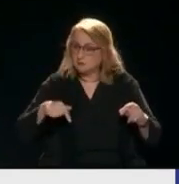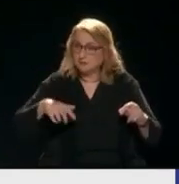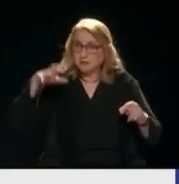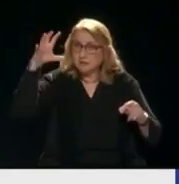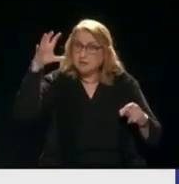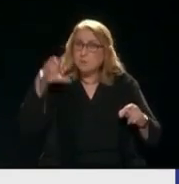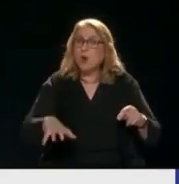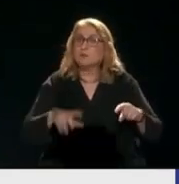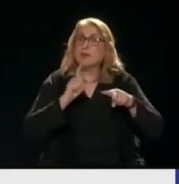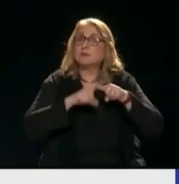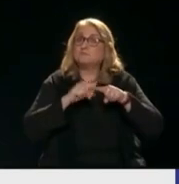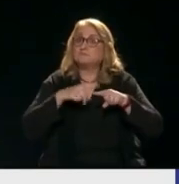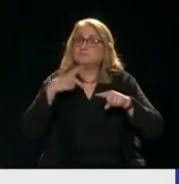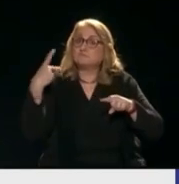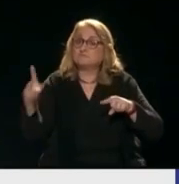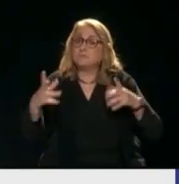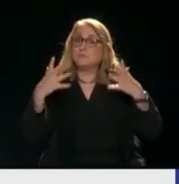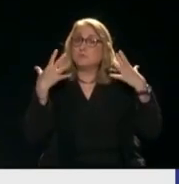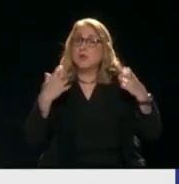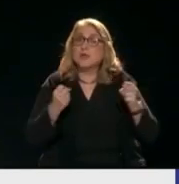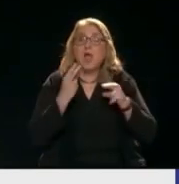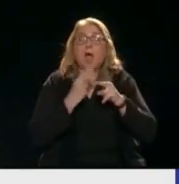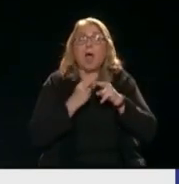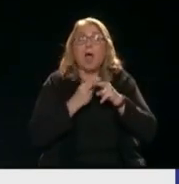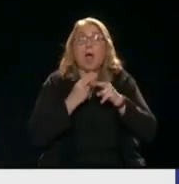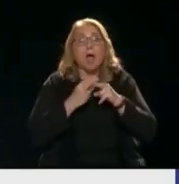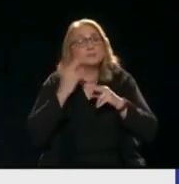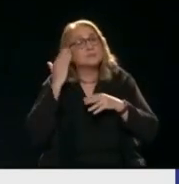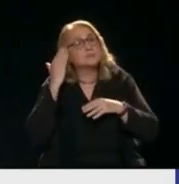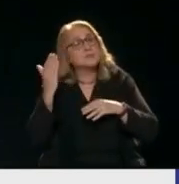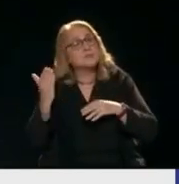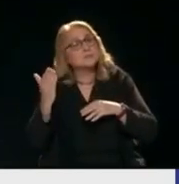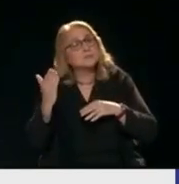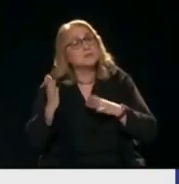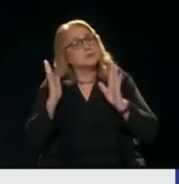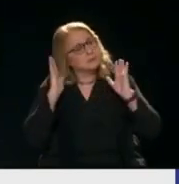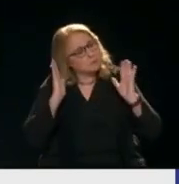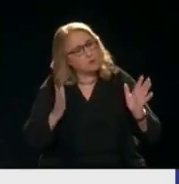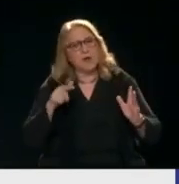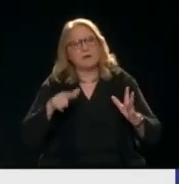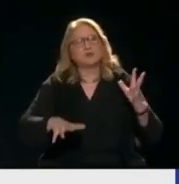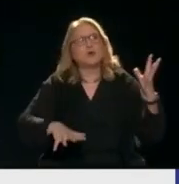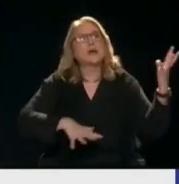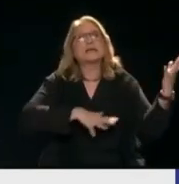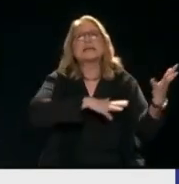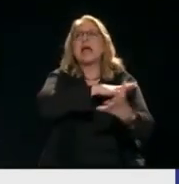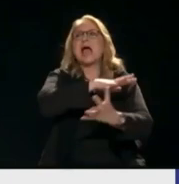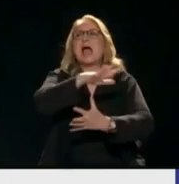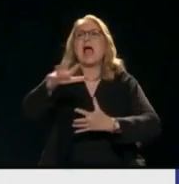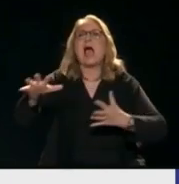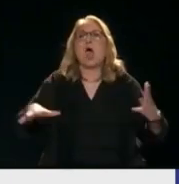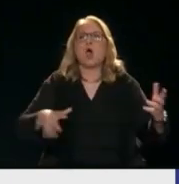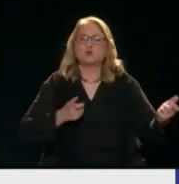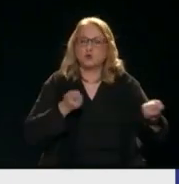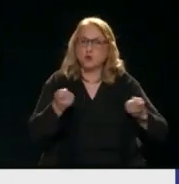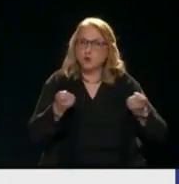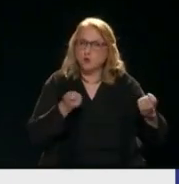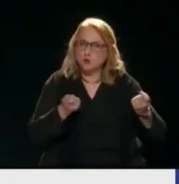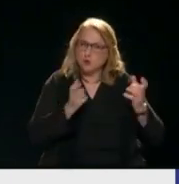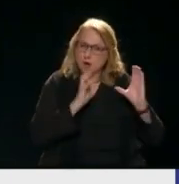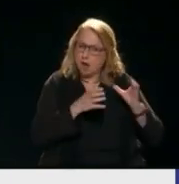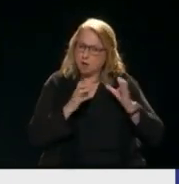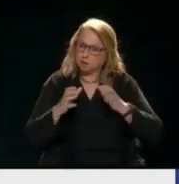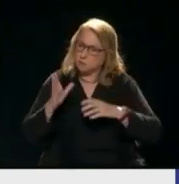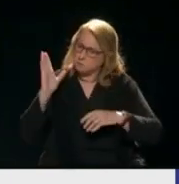με ένα πραγματικά Αξιακό σύστημα Μπορεί να μπει τάξη σε αυτό το χάος Κύριε Πρόεδρε Κύριε